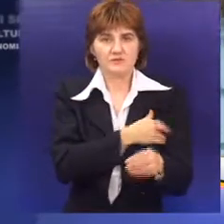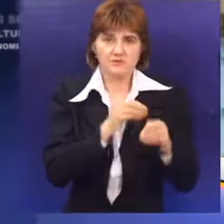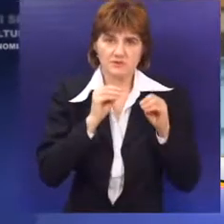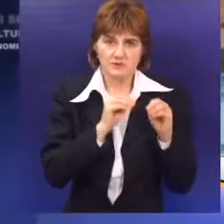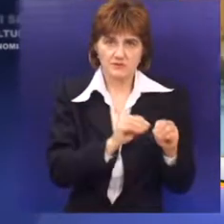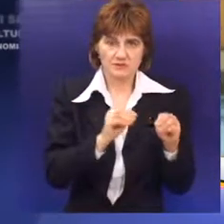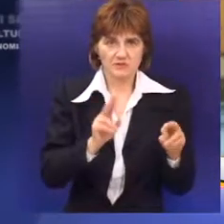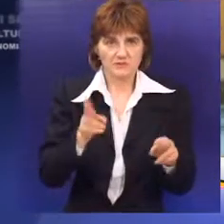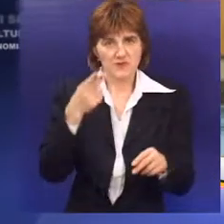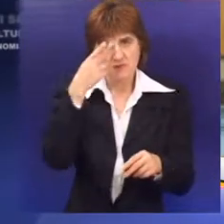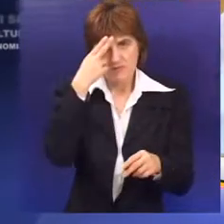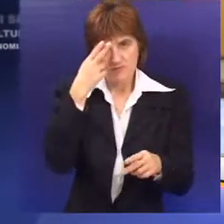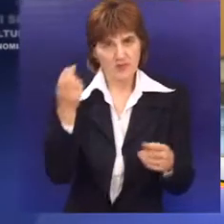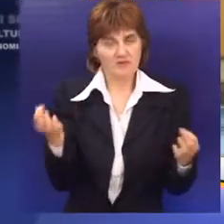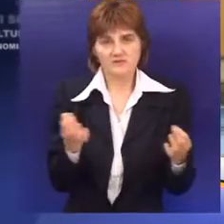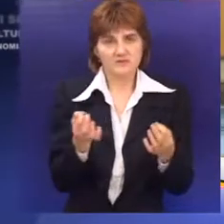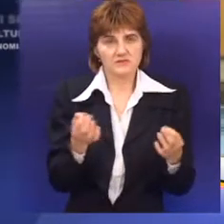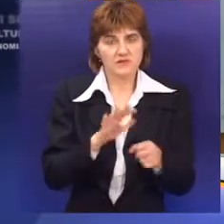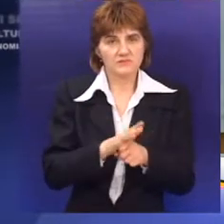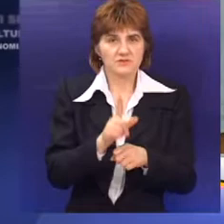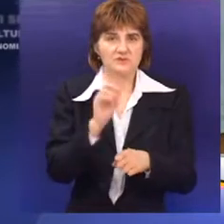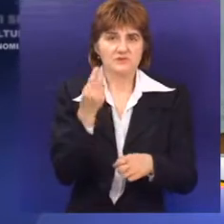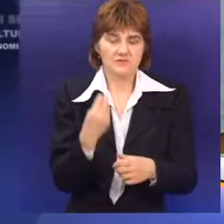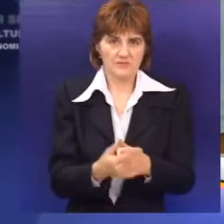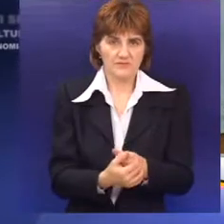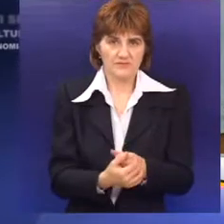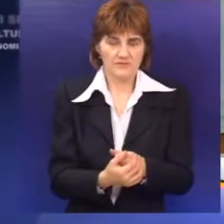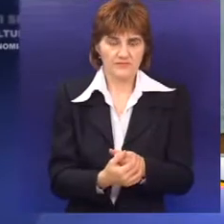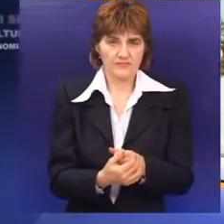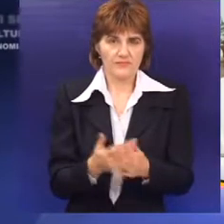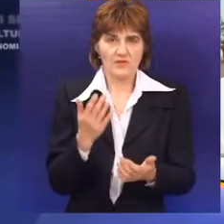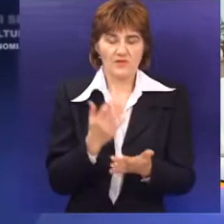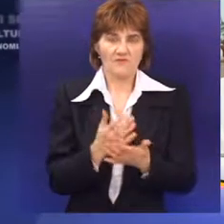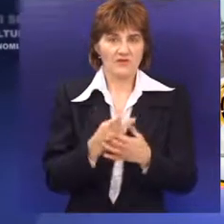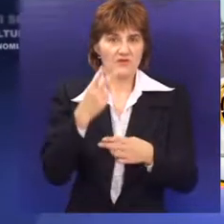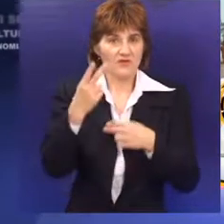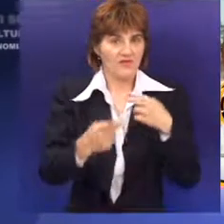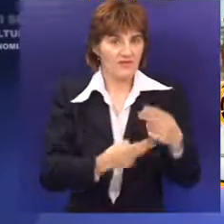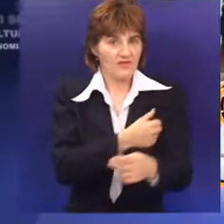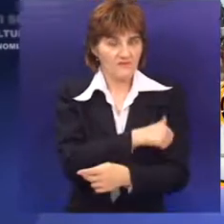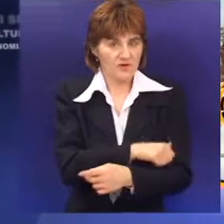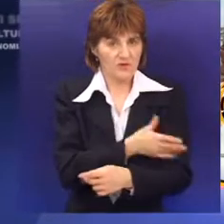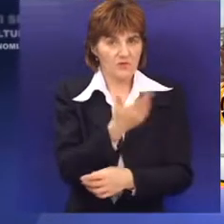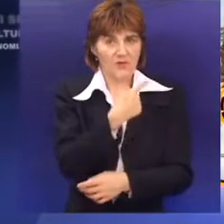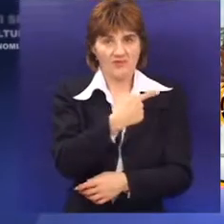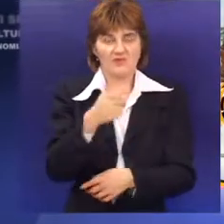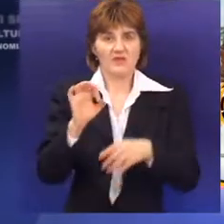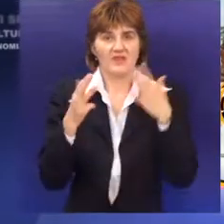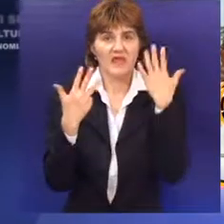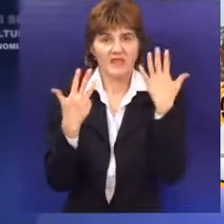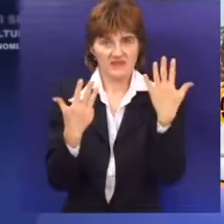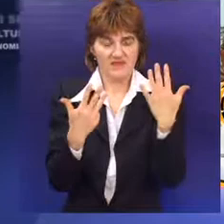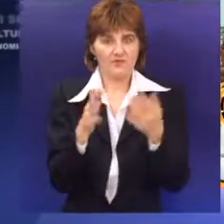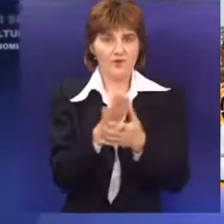prisutni trebali da prepoznaju ko su žrtve, a ko nasilnici. Na dve godine, od 2009. godine smo u